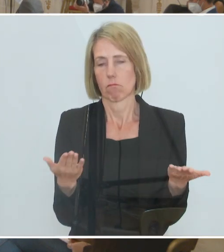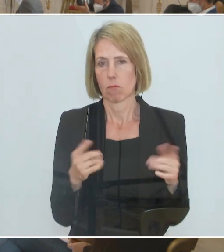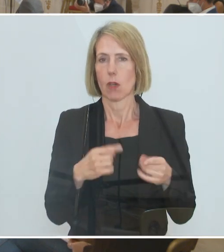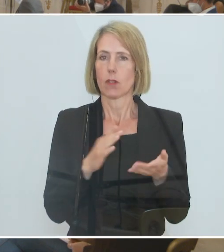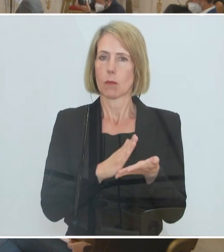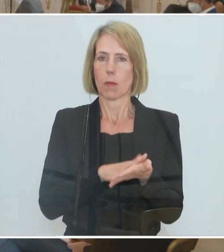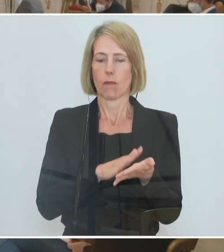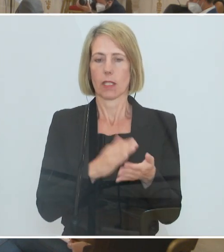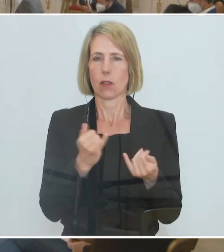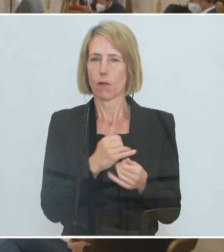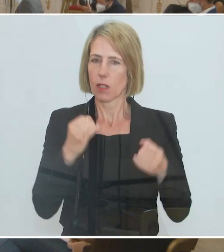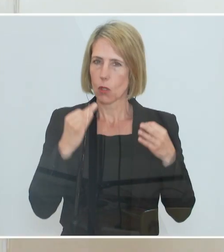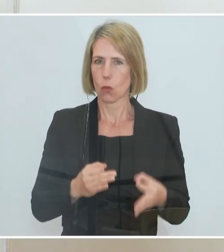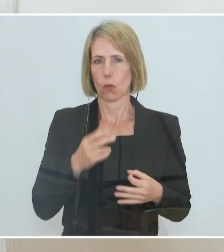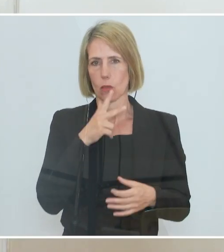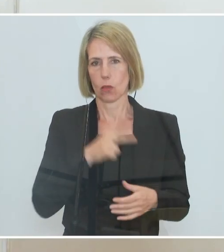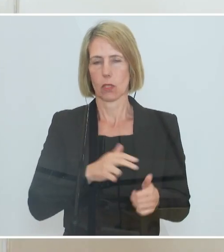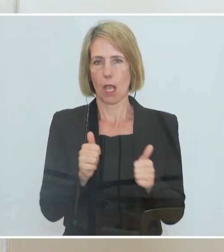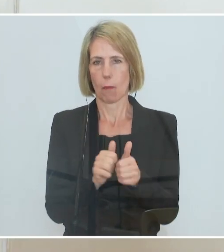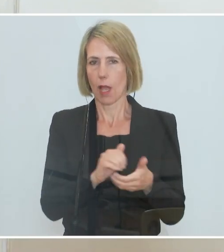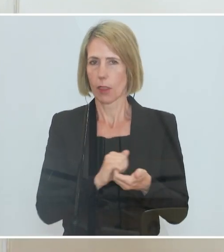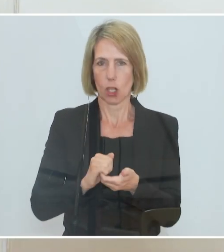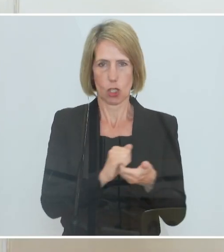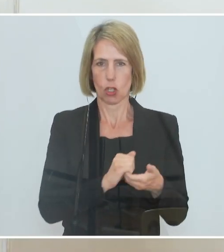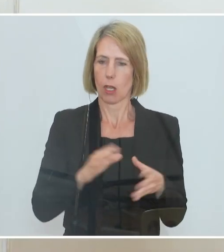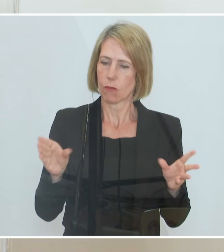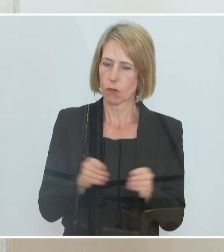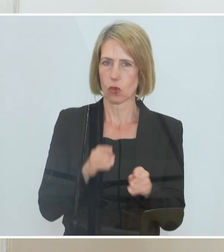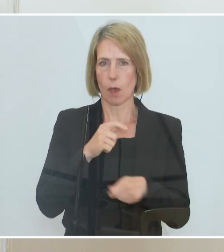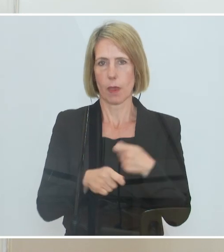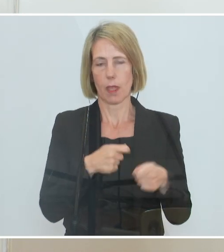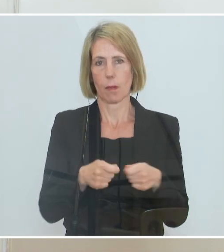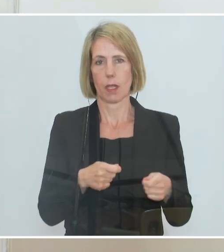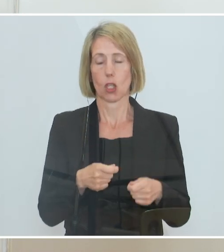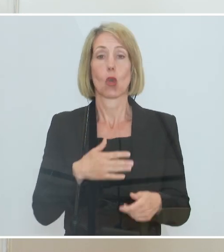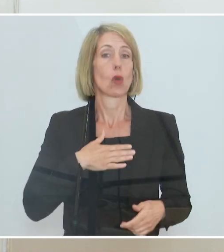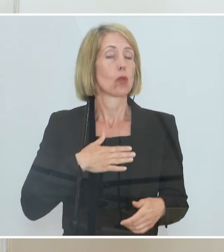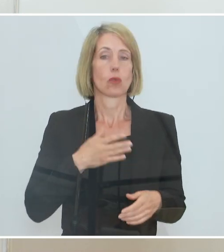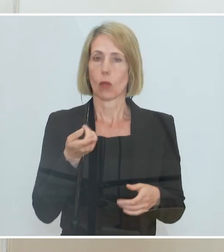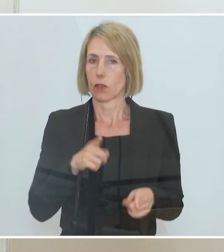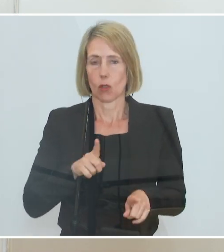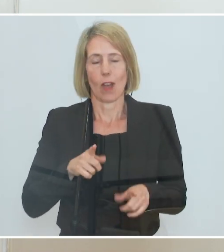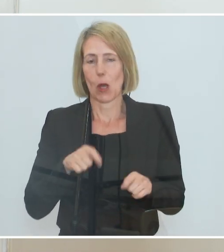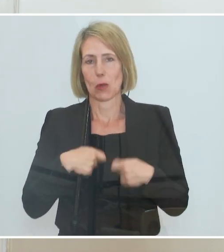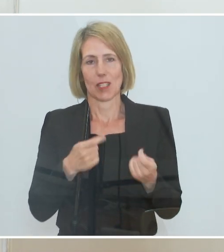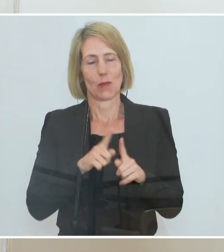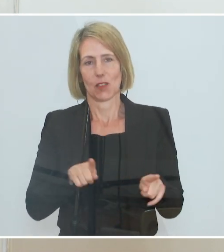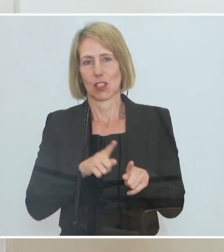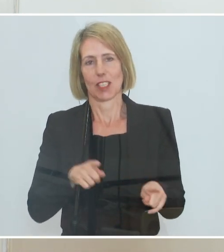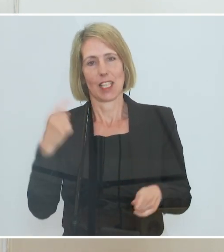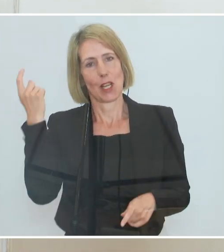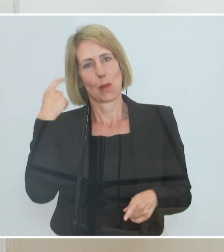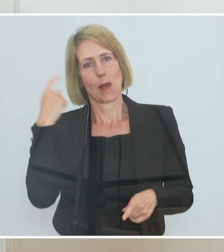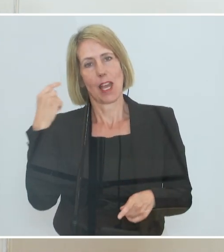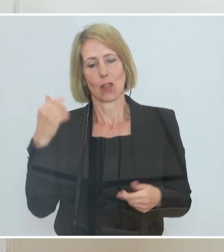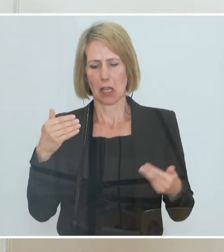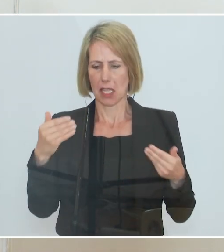Sozialpartnerschaft ist und wie sie auch arbeitet. Natürlich gibt es in der Sozialpartnerschaft immer unterschiedliche Gegensätze, aber